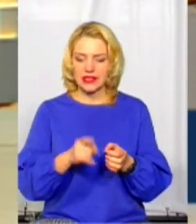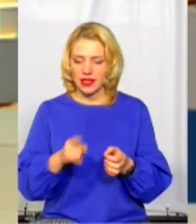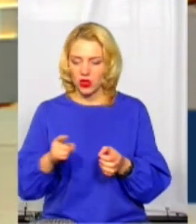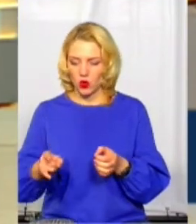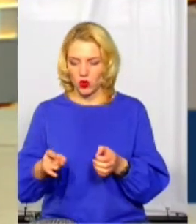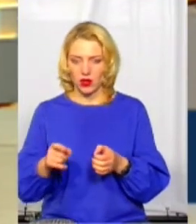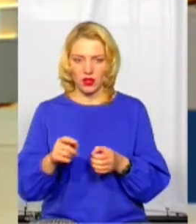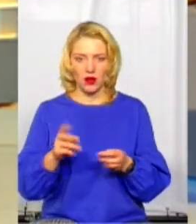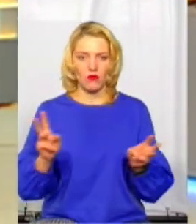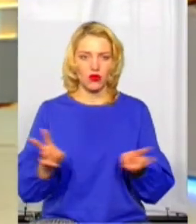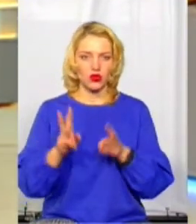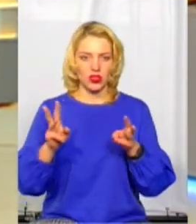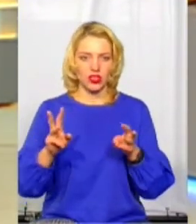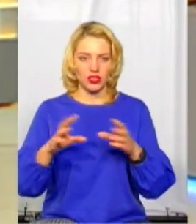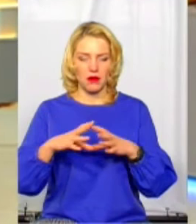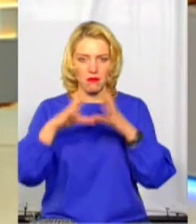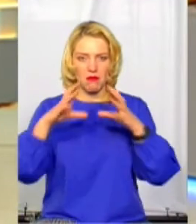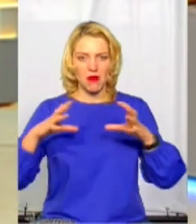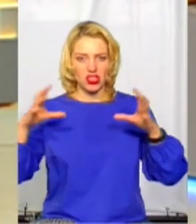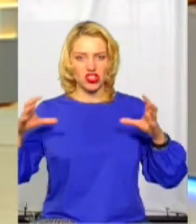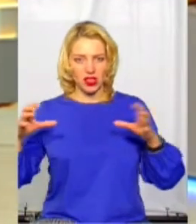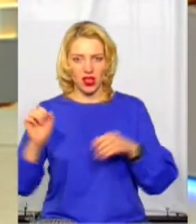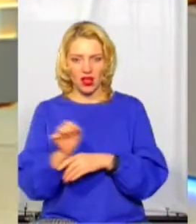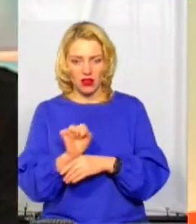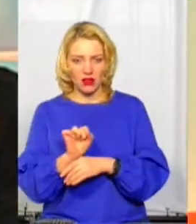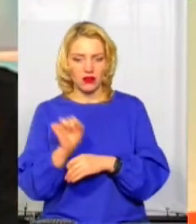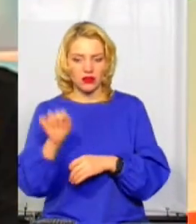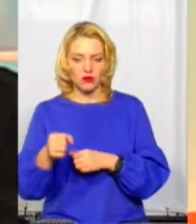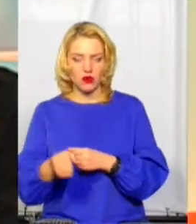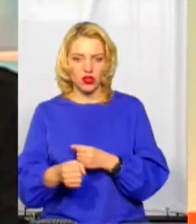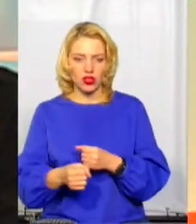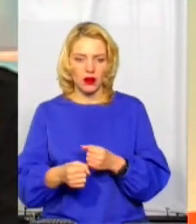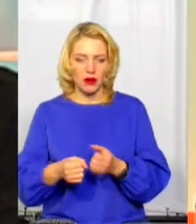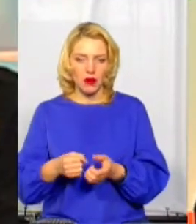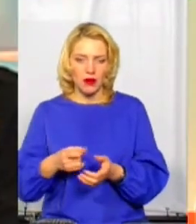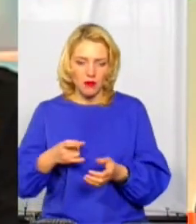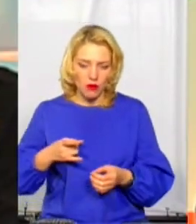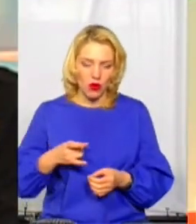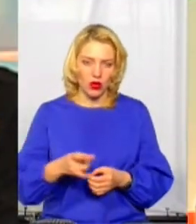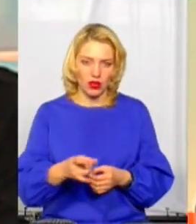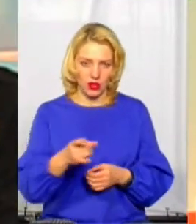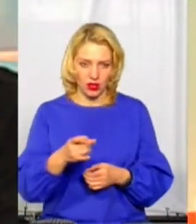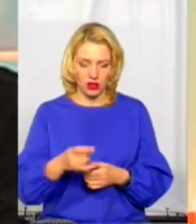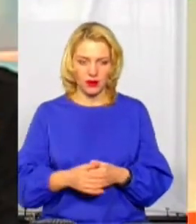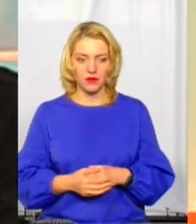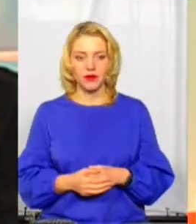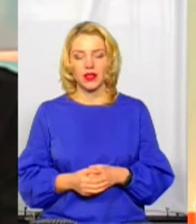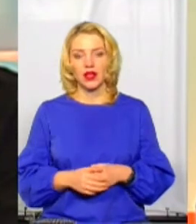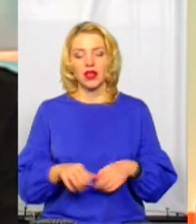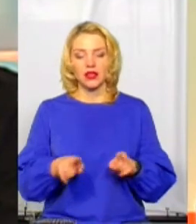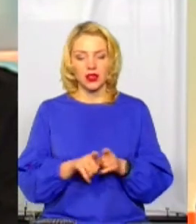автомобіль зможе приїхати? Ну, все буде залежати від конкретної ситуації, але з двох сторін ярмарку